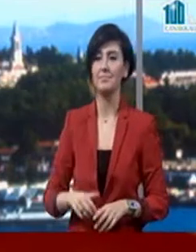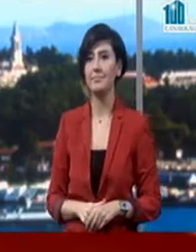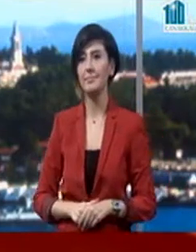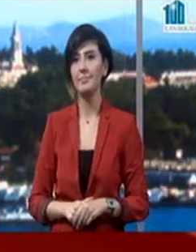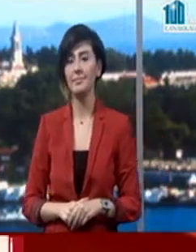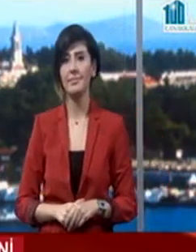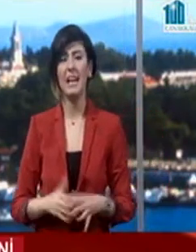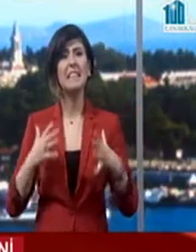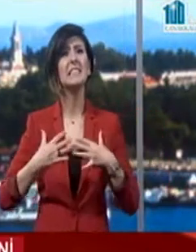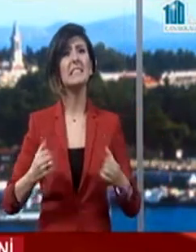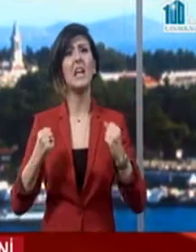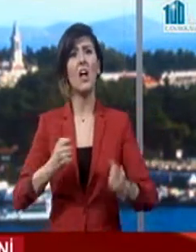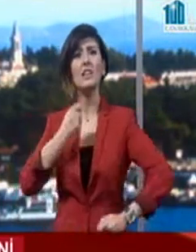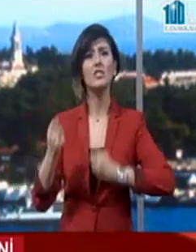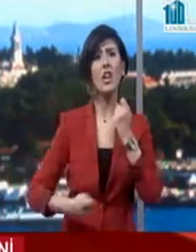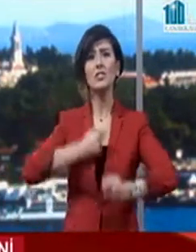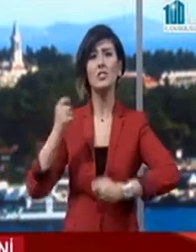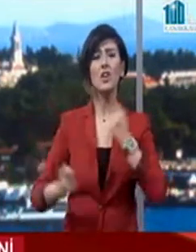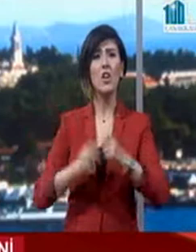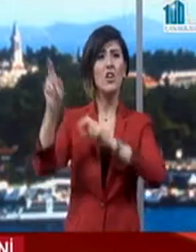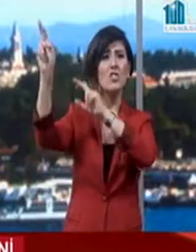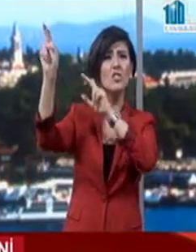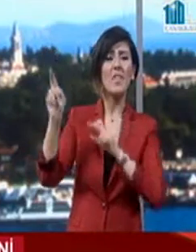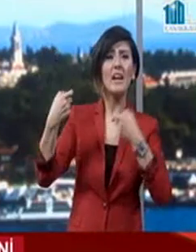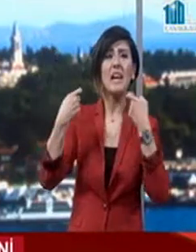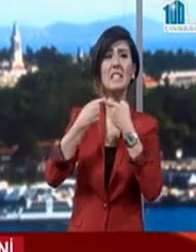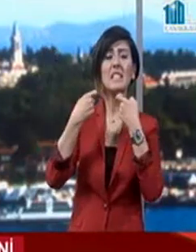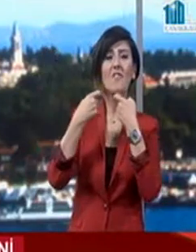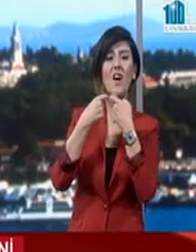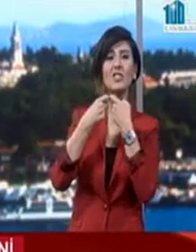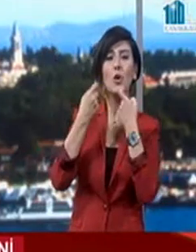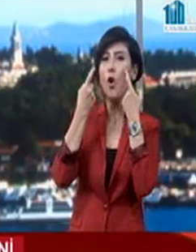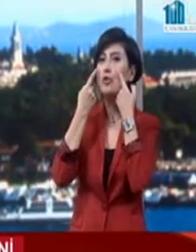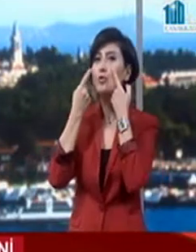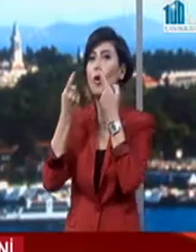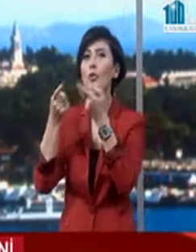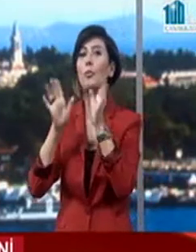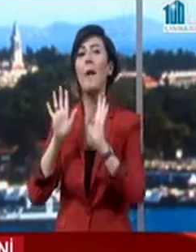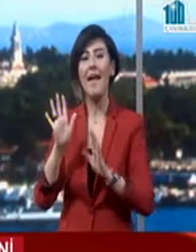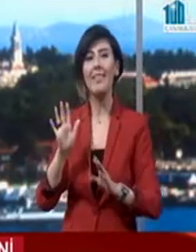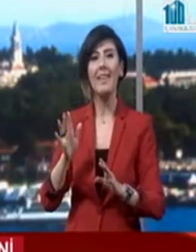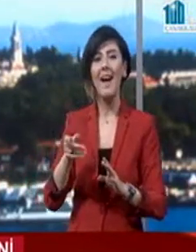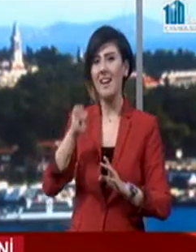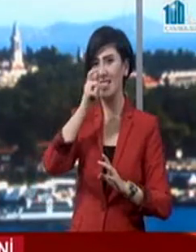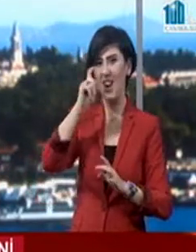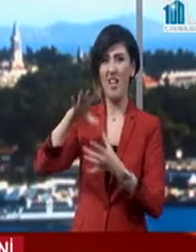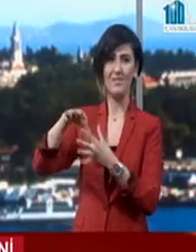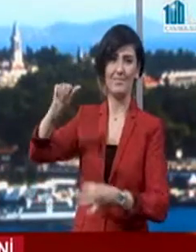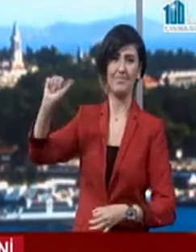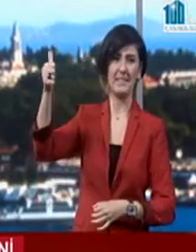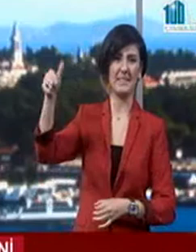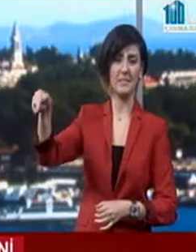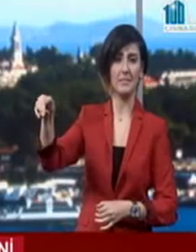Sıhiyyecilerimiz Çanakkale savaşımızın görünmeyen kahramanlarıdır. Çanakkale zaferi